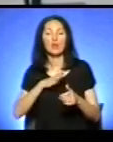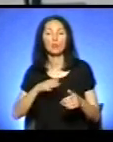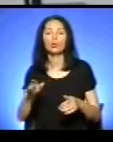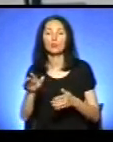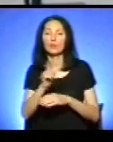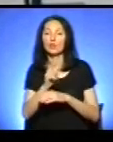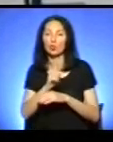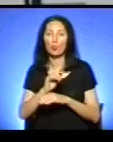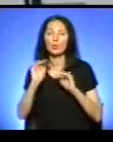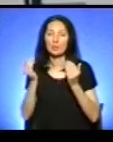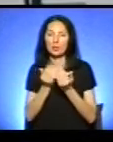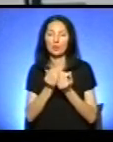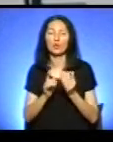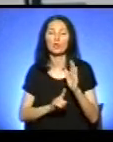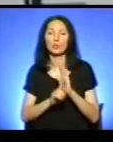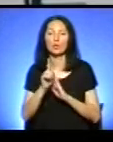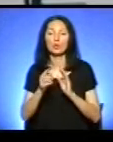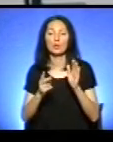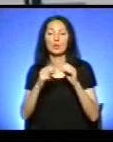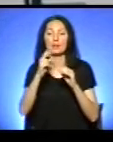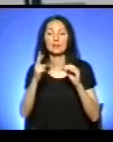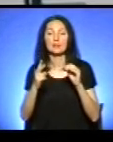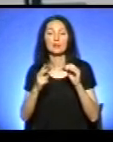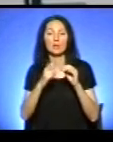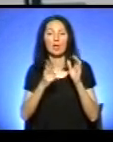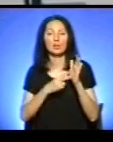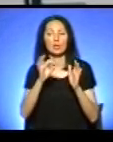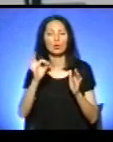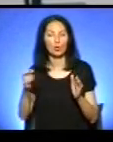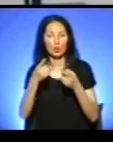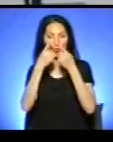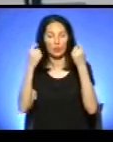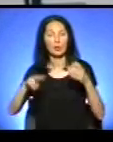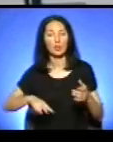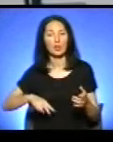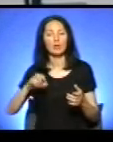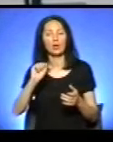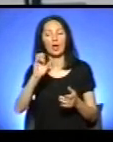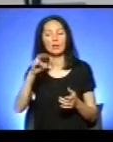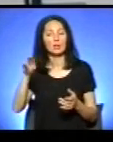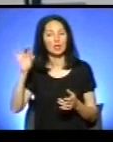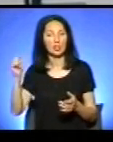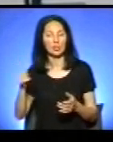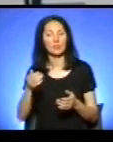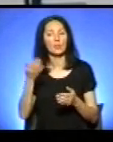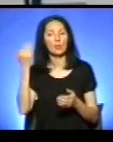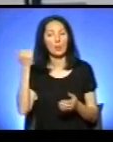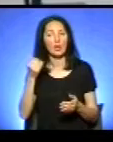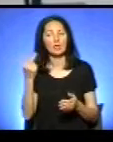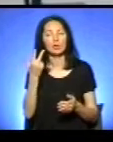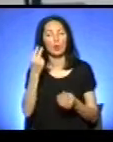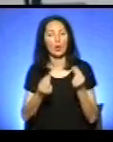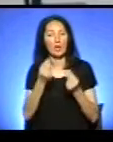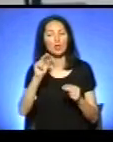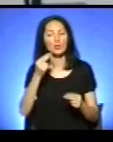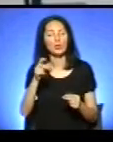пролунає о 17.00, повідомив директор ФК «Нива Тернопіль» Дмитро Андрієшин. Зазначу, у попередніх трьох іграх чемпіонату України